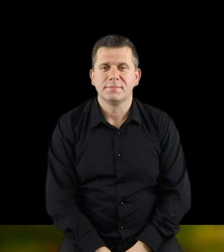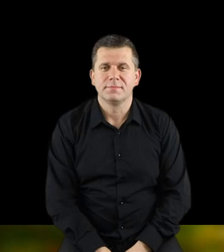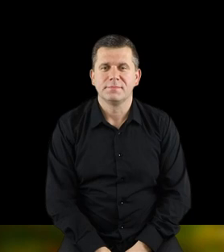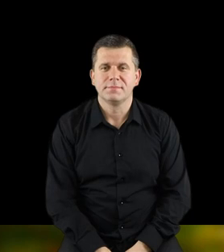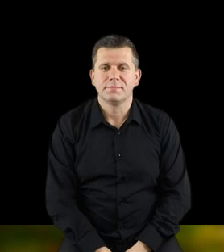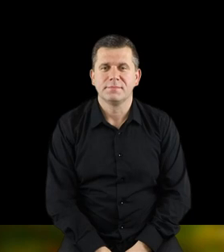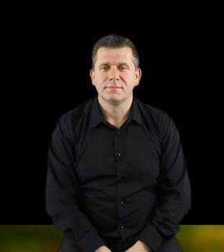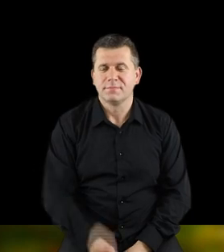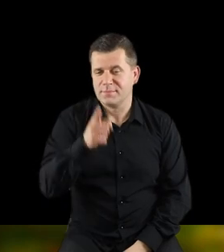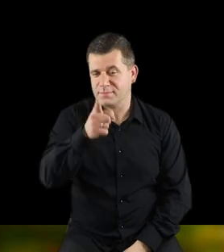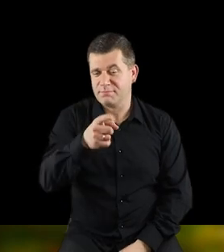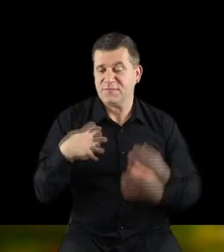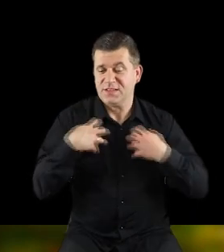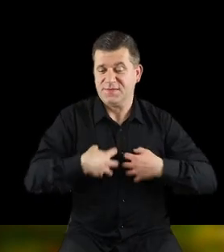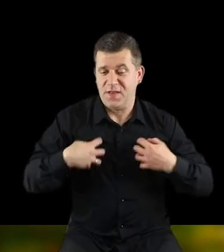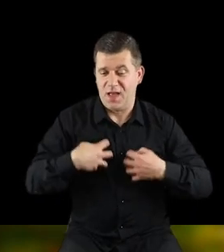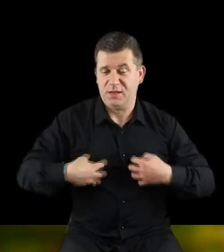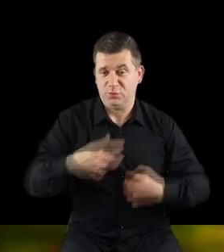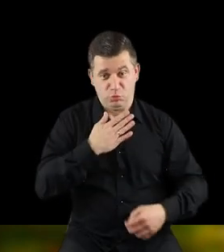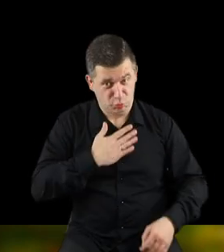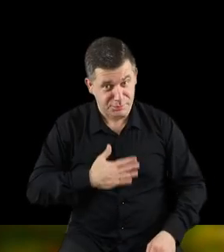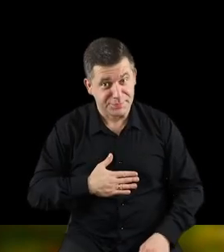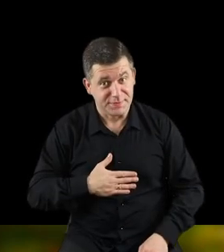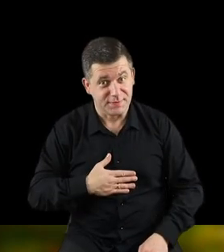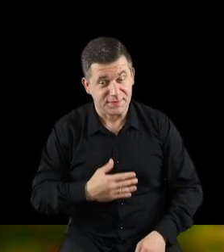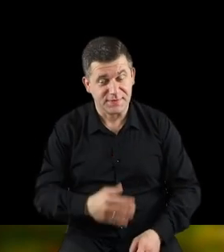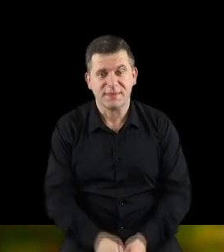Czy lubi Pani zwierzątka?